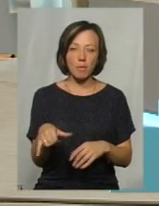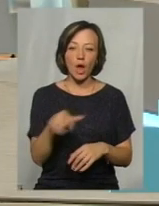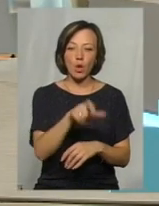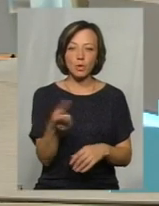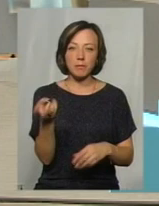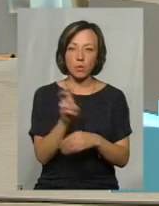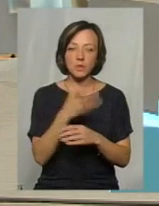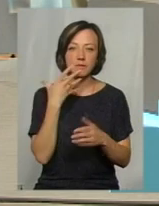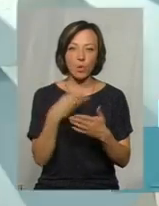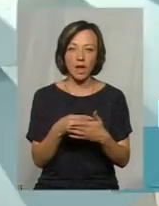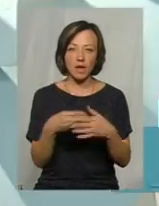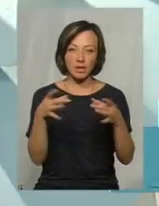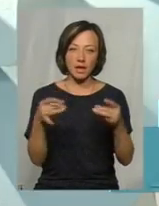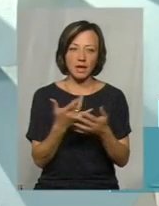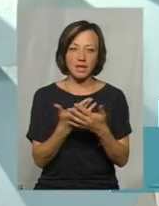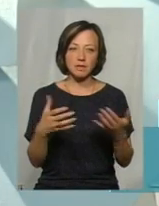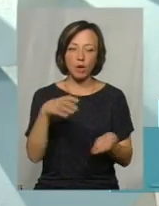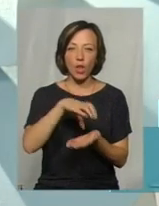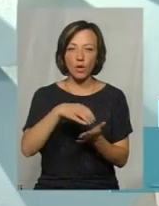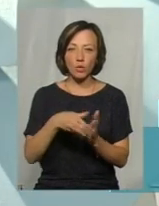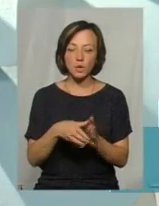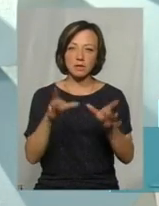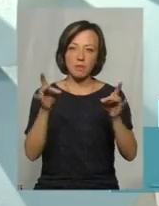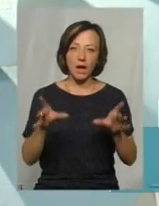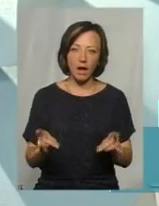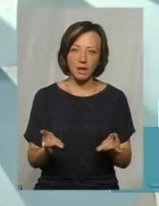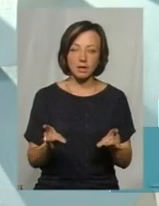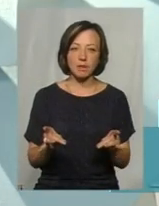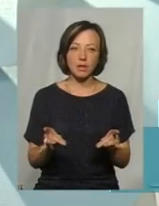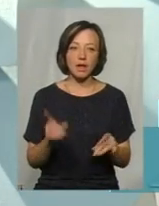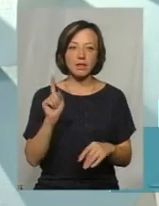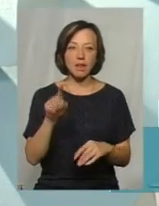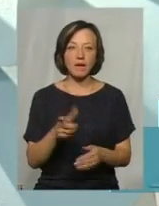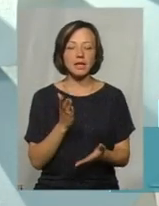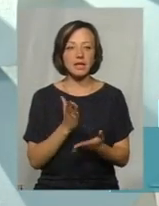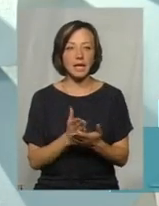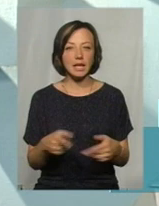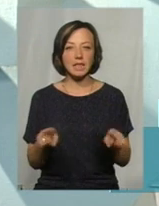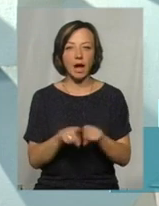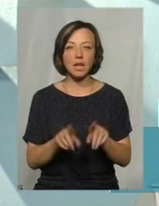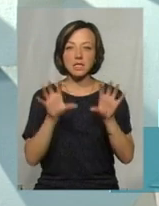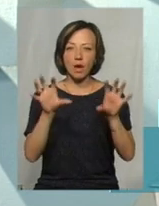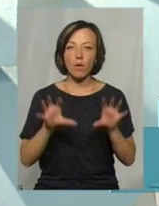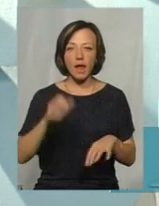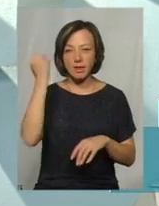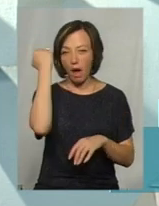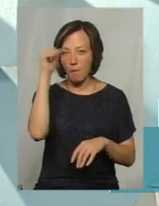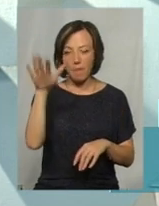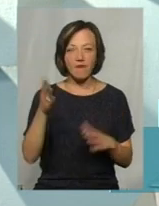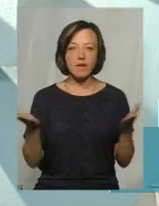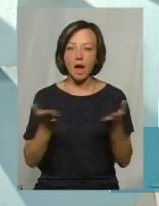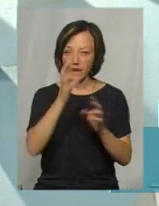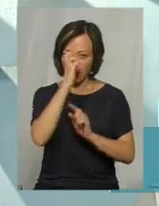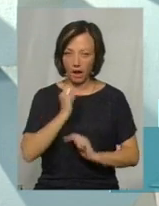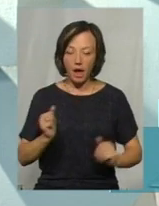само зі своєю тарою, з різними лоточками, з пакетиками. А навіть є такий закон, не пам'ятаю в яких країні, в